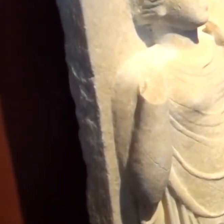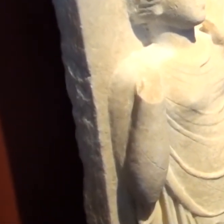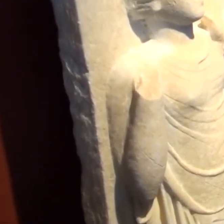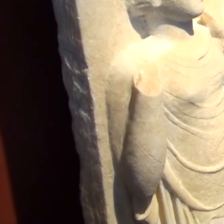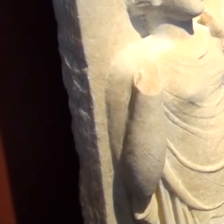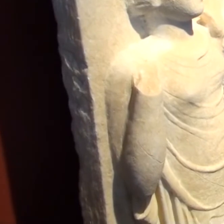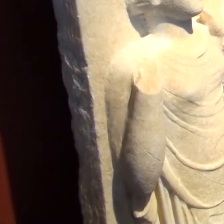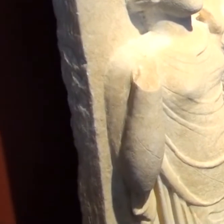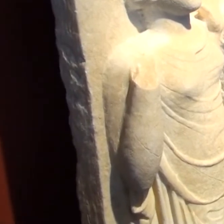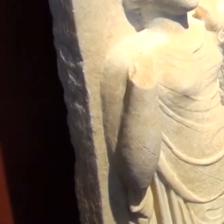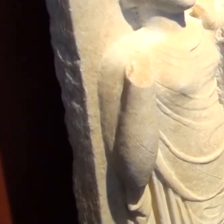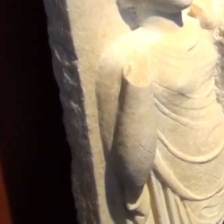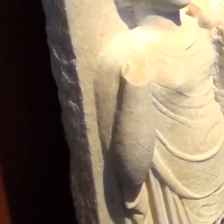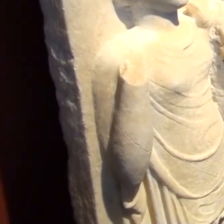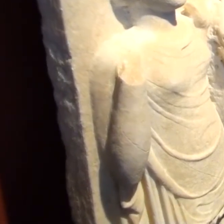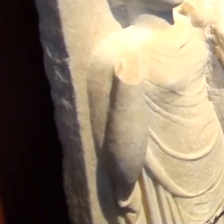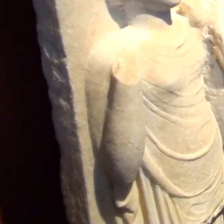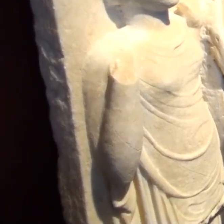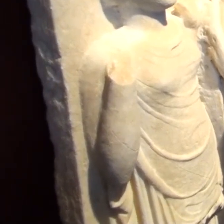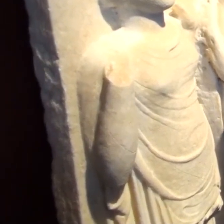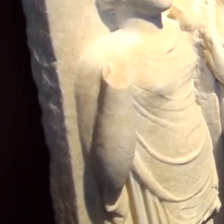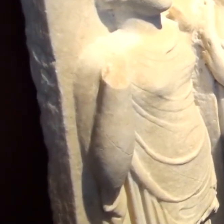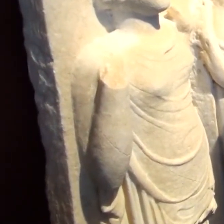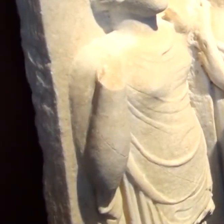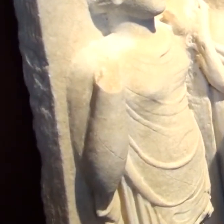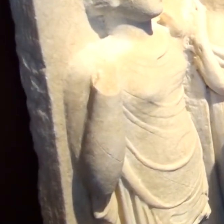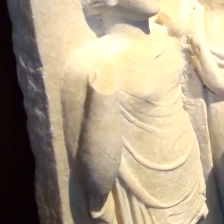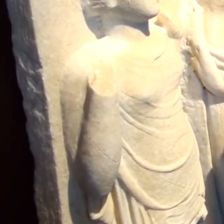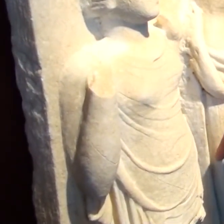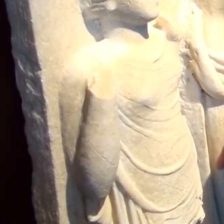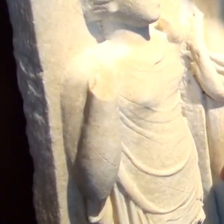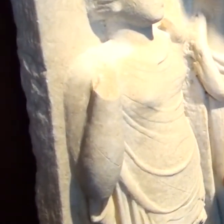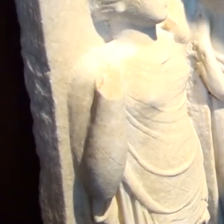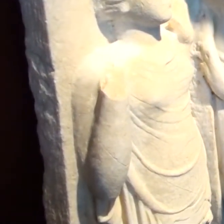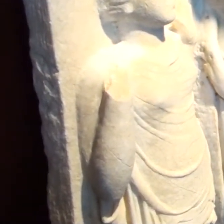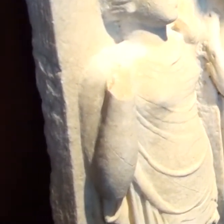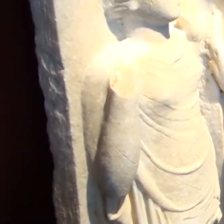προς τα κάτω καλύπτοντος στο κάτω μέρος του σώματος μέχρι τα πόδια του.